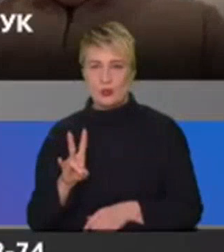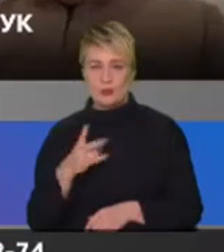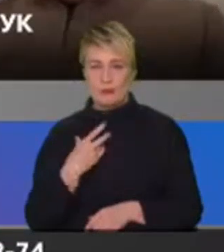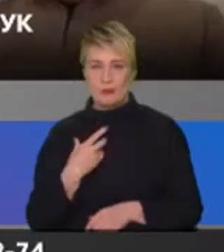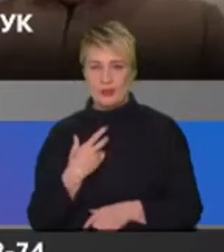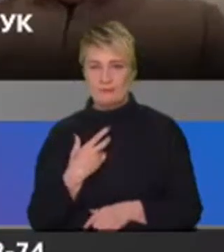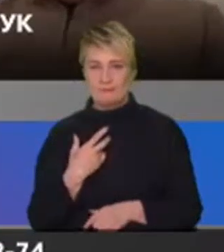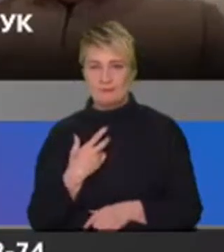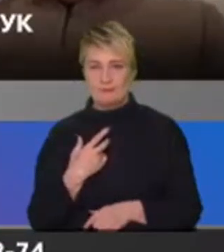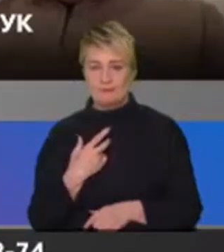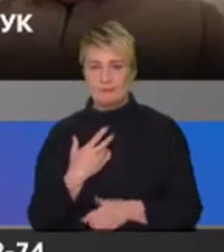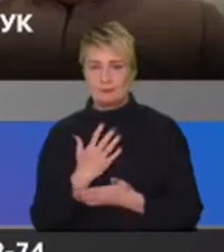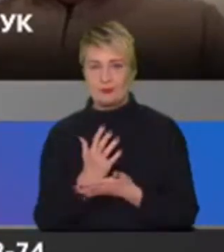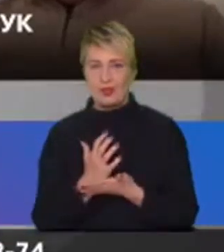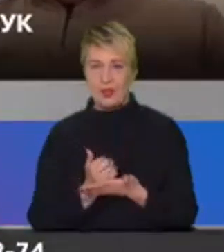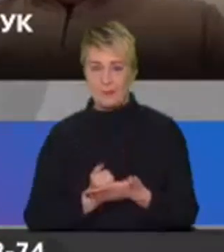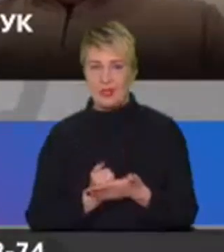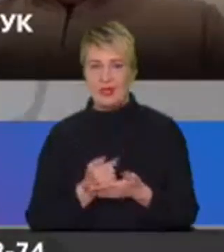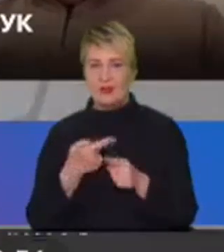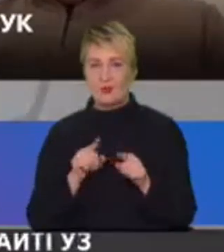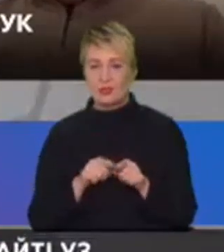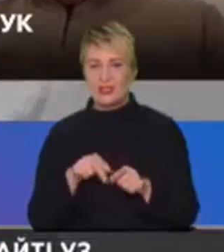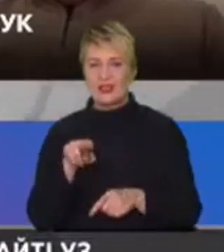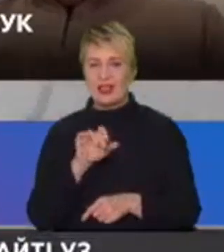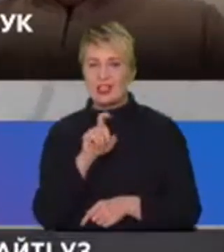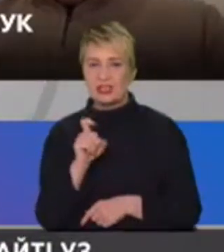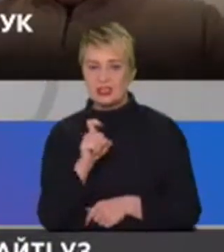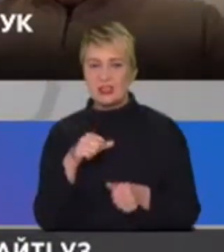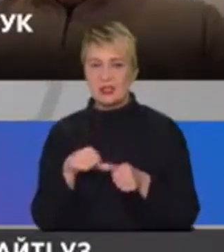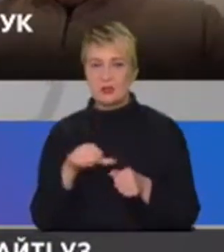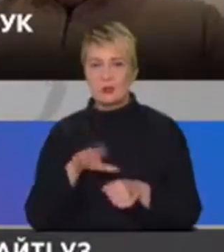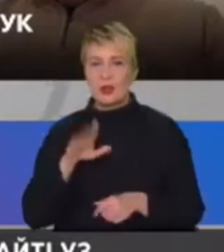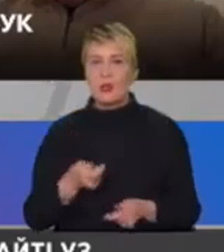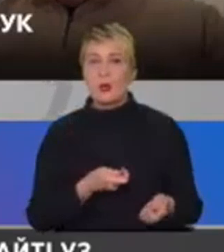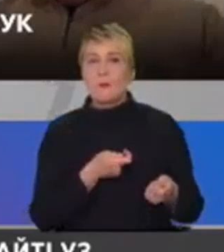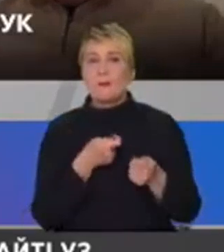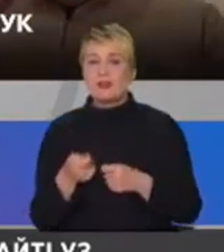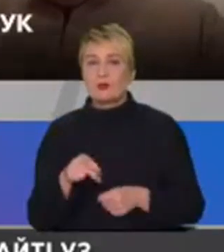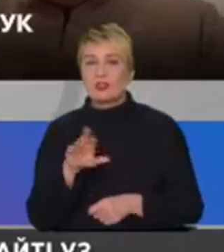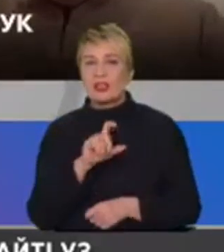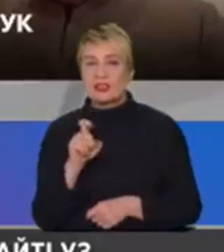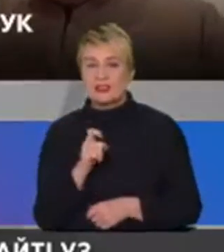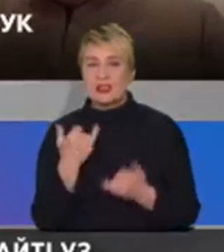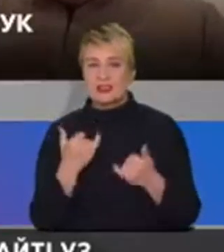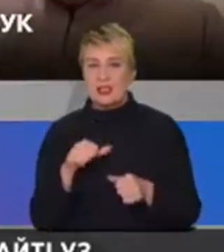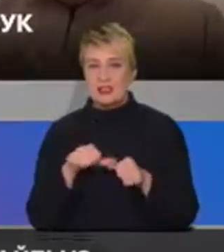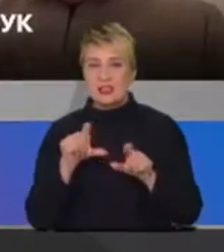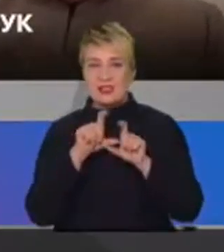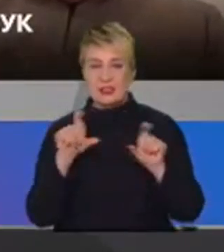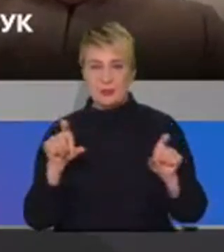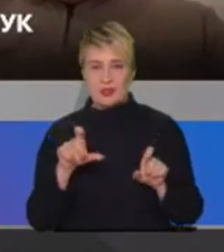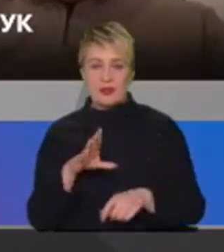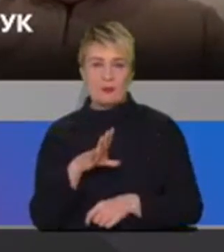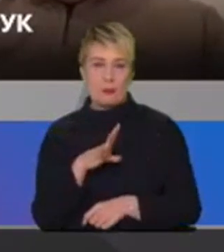дизельне топливо. Затем був завоз дизеля, зараз на заправках у нас в городі Ізмаїль